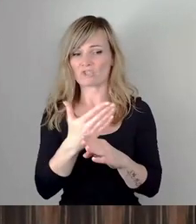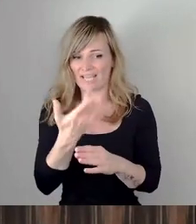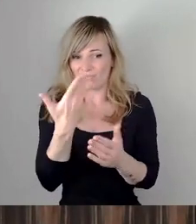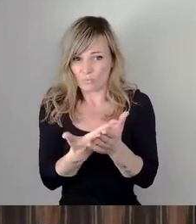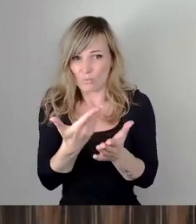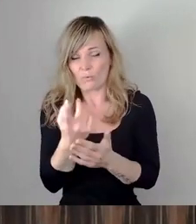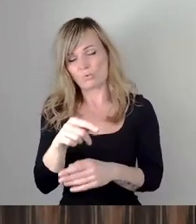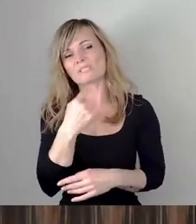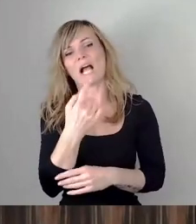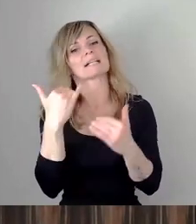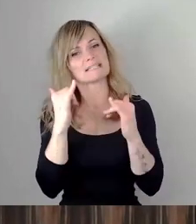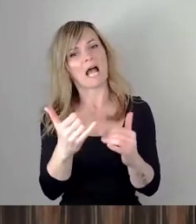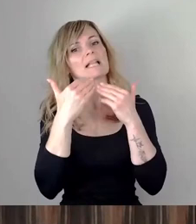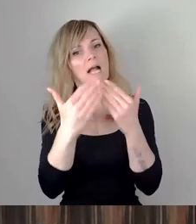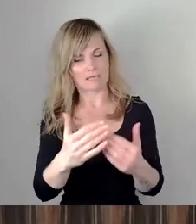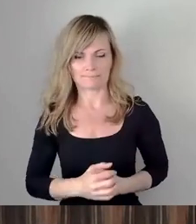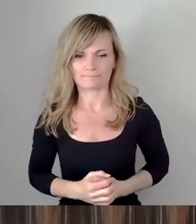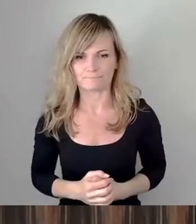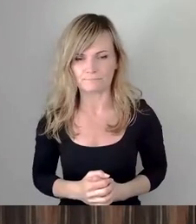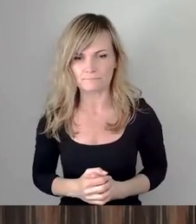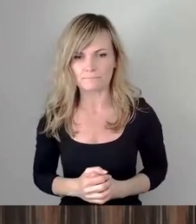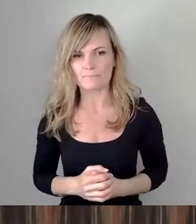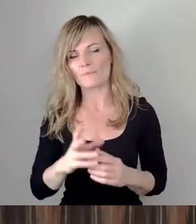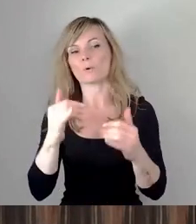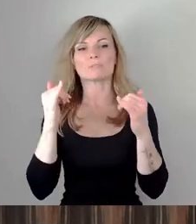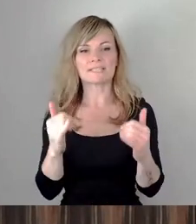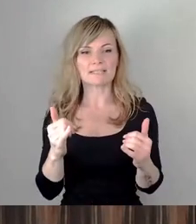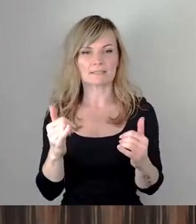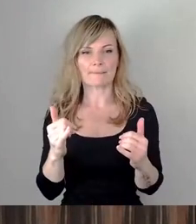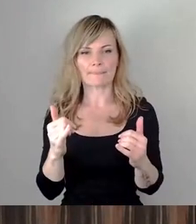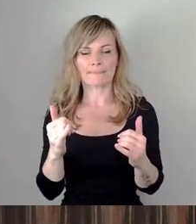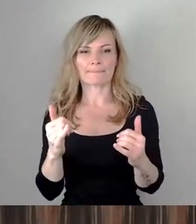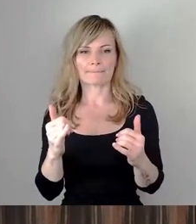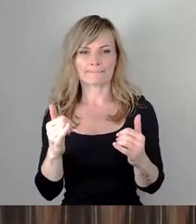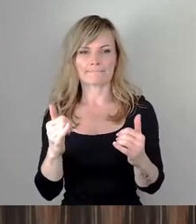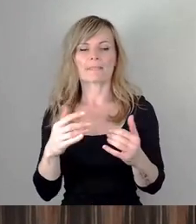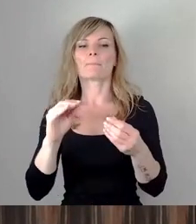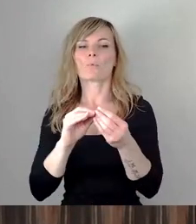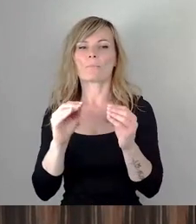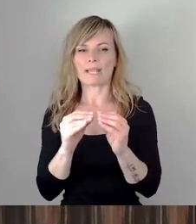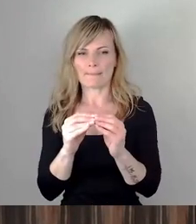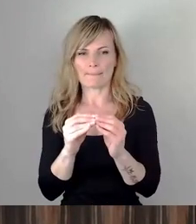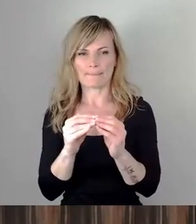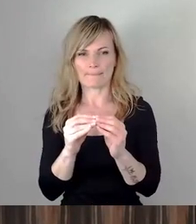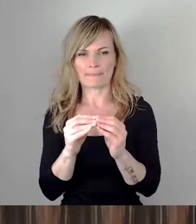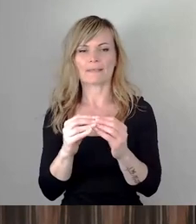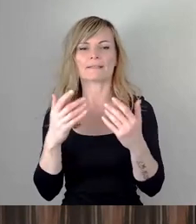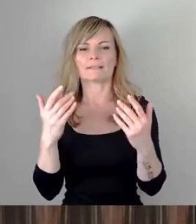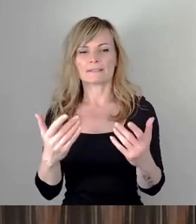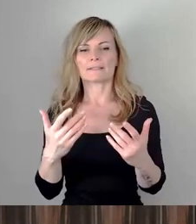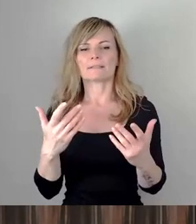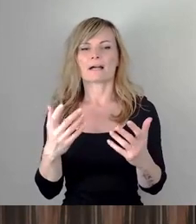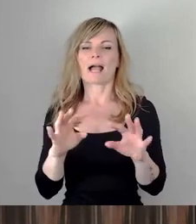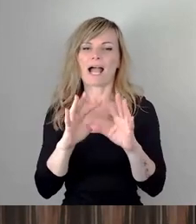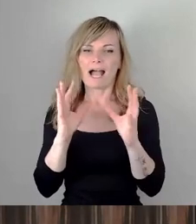Danke dafür sagen. Und jetzt taucht nun das Problem auf, dass also nun sämtliche dieser